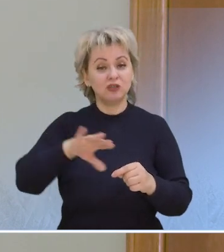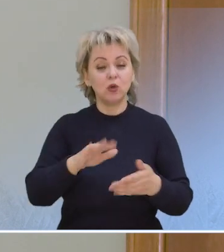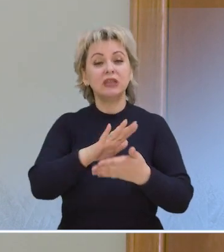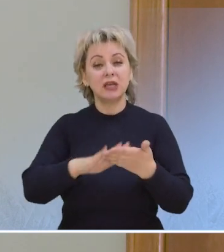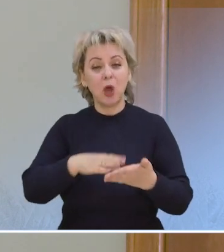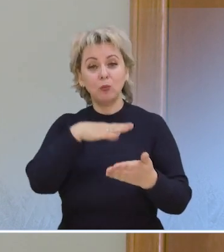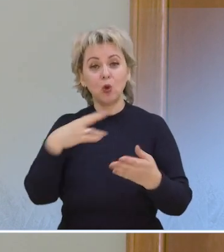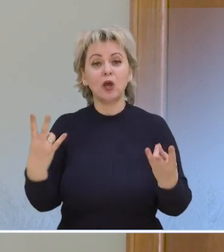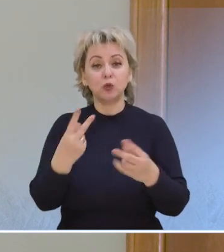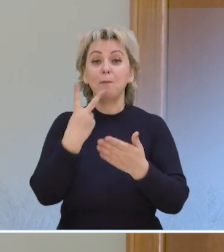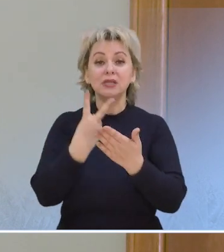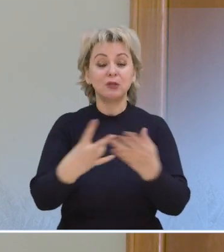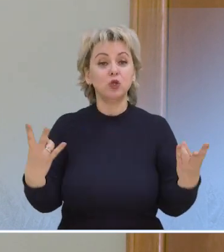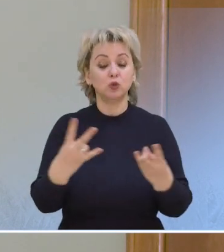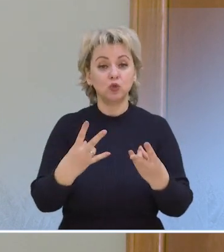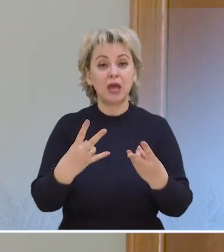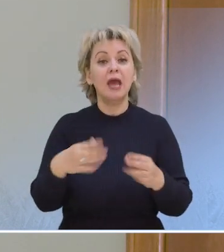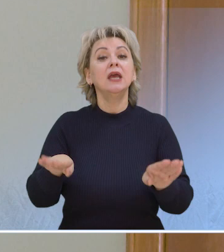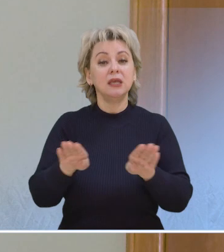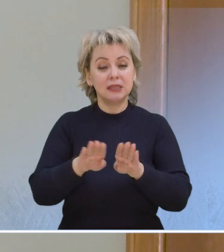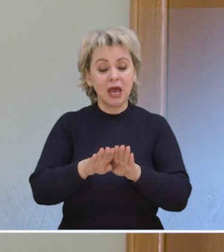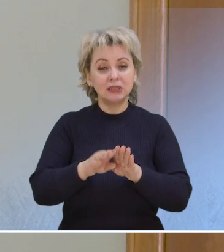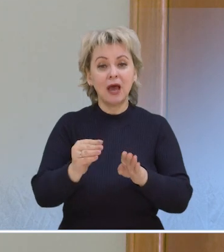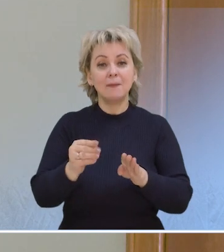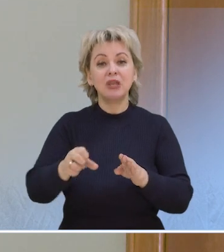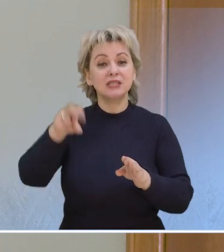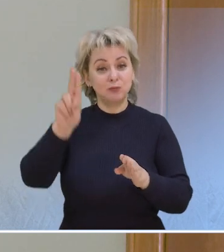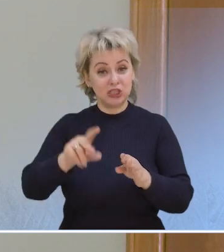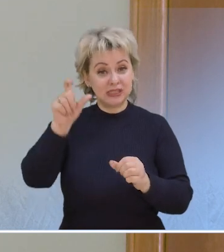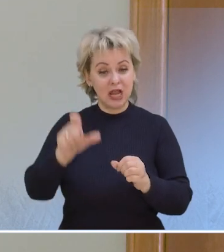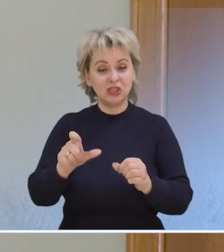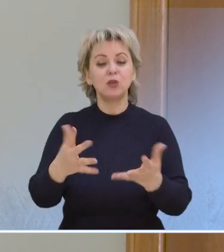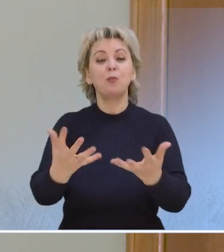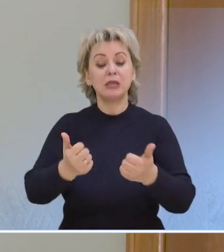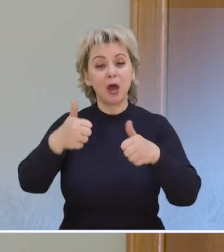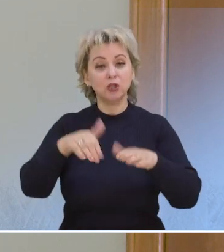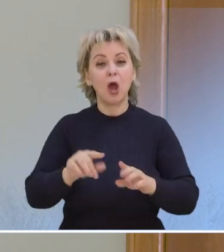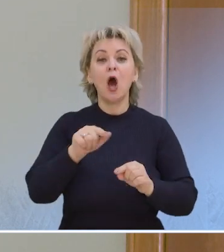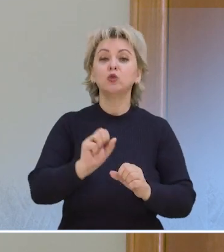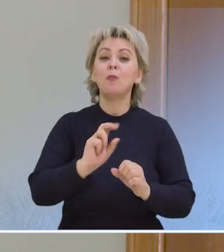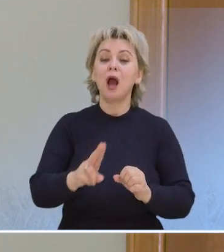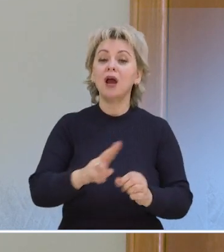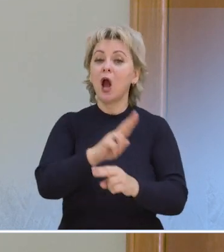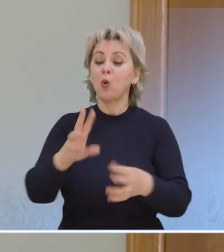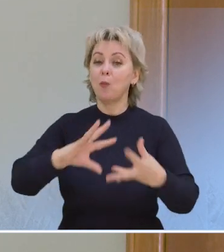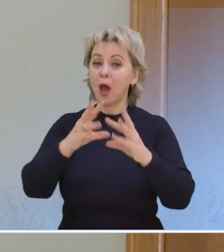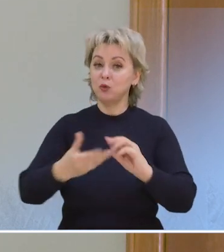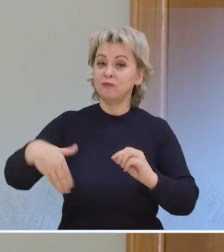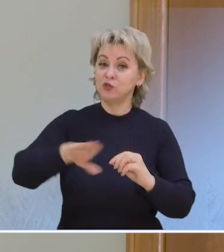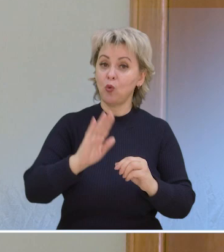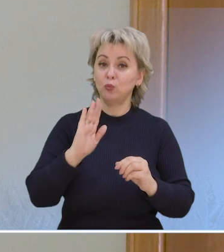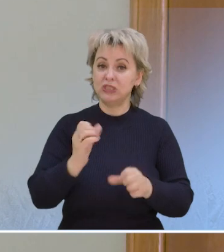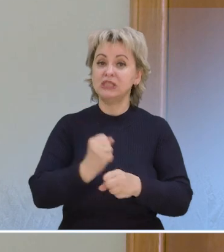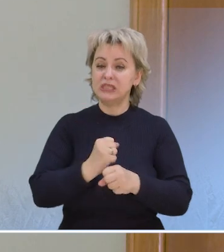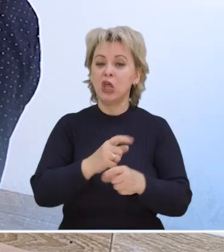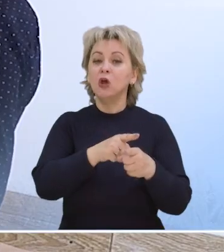так далее. Там ряд анализов, которые нужно посмотреть. И тогда уже диетолог или гастронтролог принимает решение о том, как, в каком объеме это